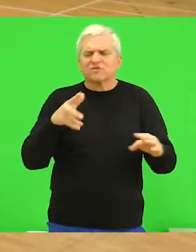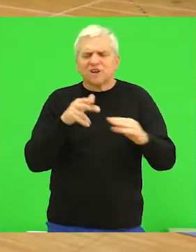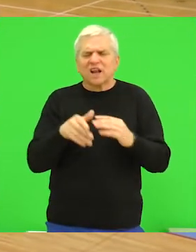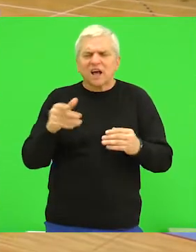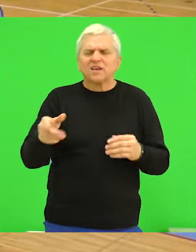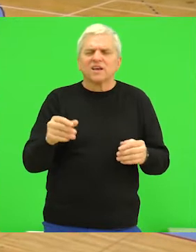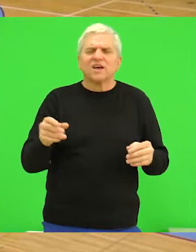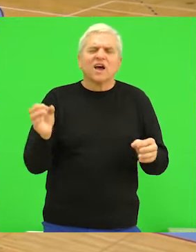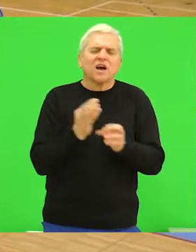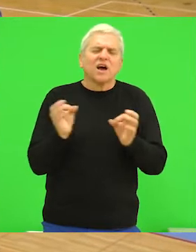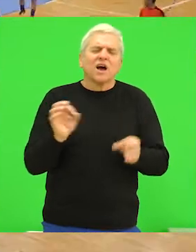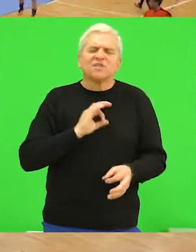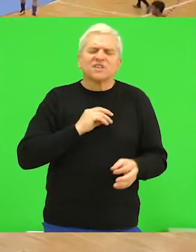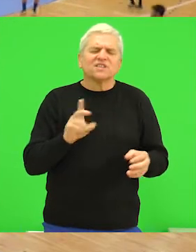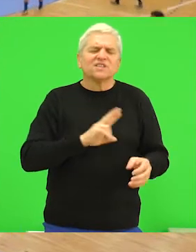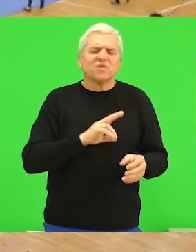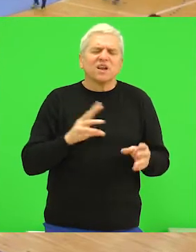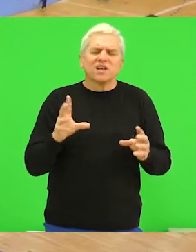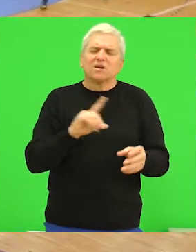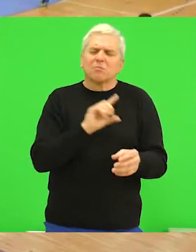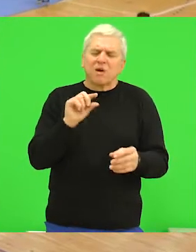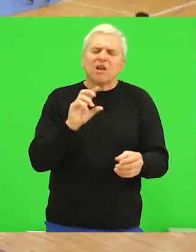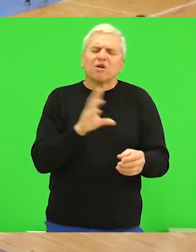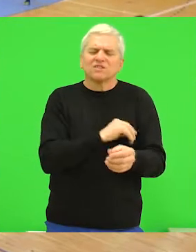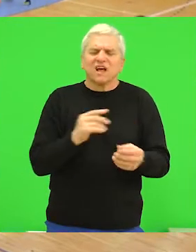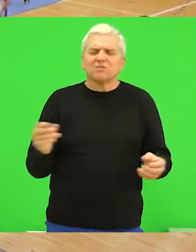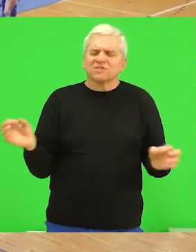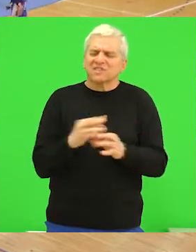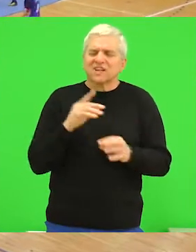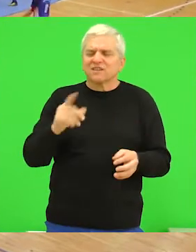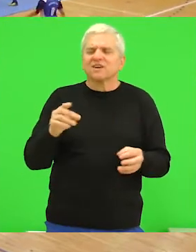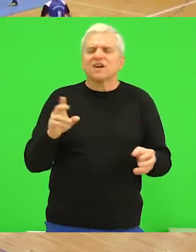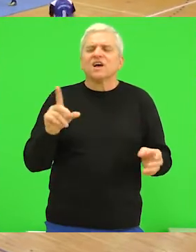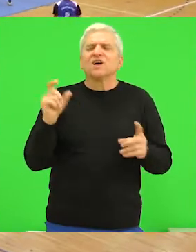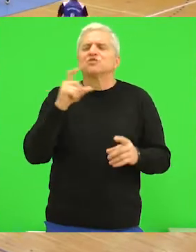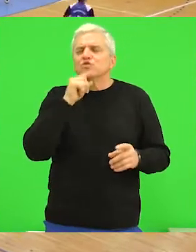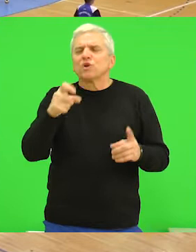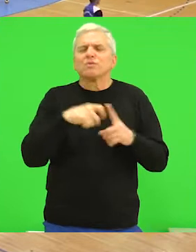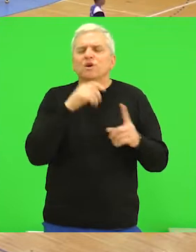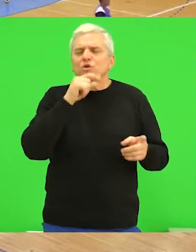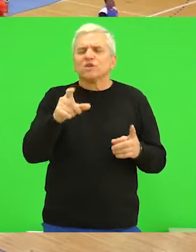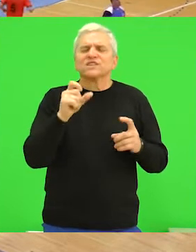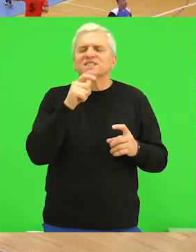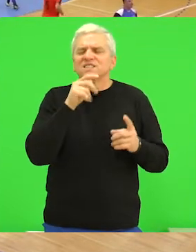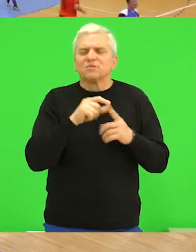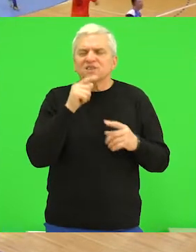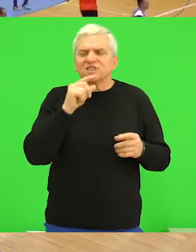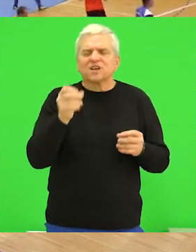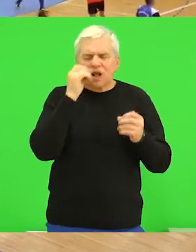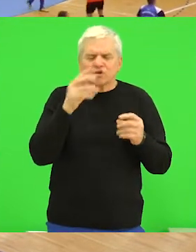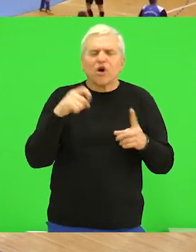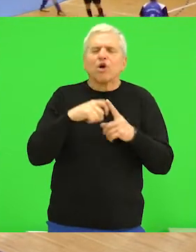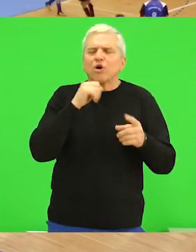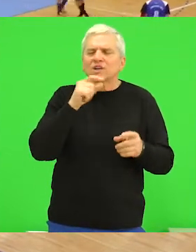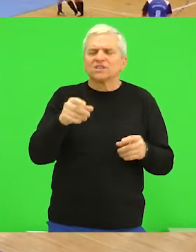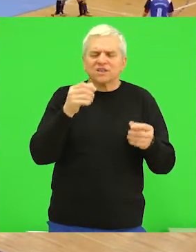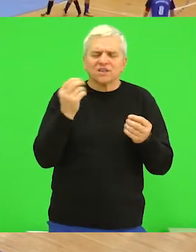Bečajci imali mnogo manje sreće, trener Plavih dodaje da su slabotrčanje i nedostatak Ćuluma, Koraća, Pelengića i Simića mnogo